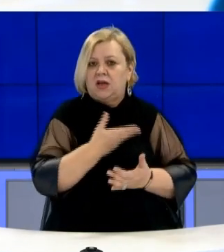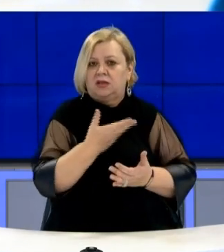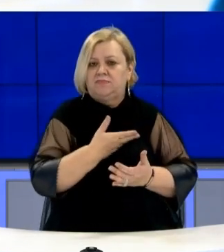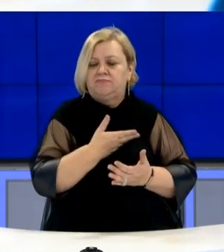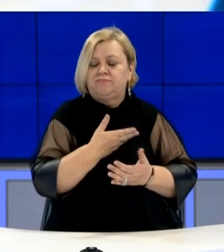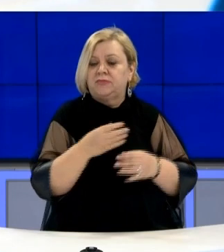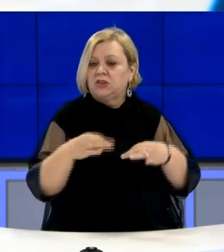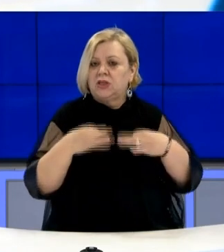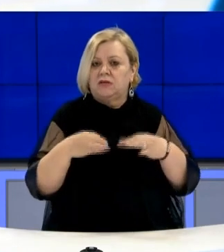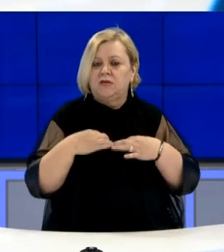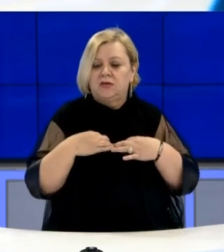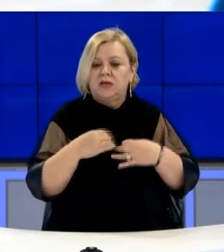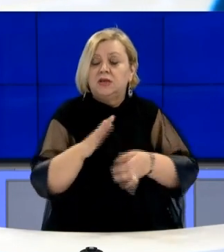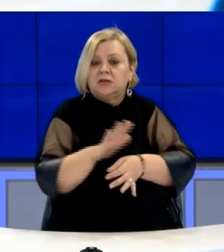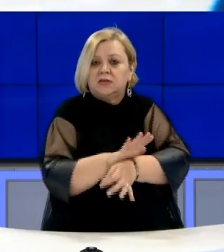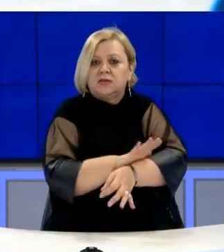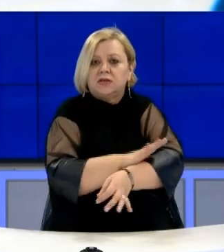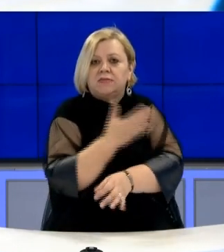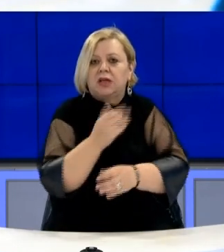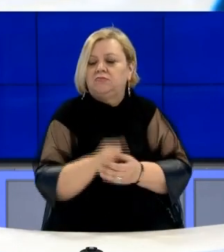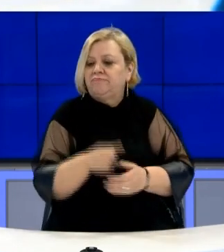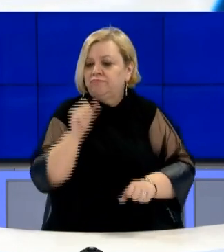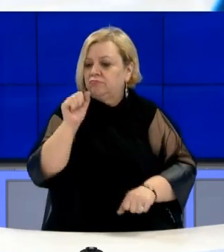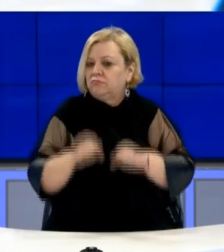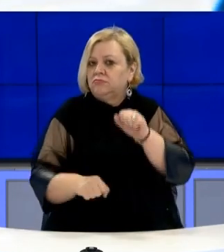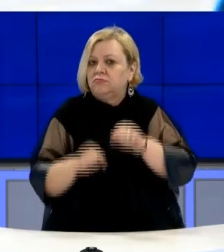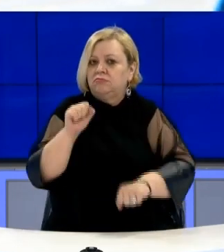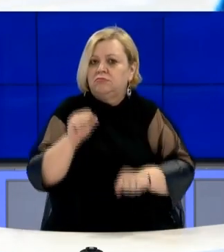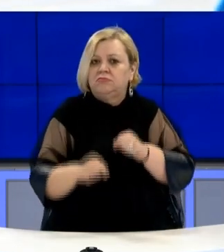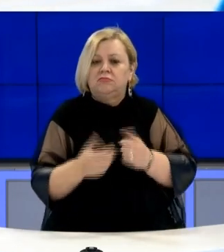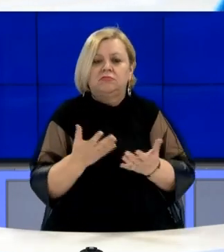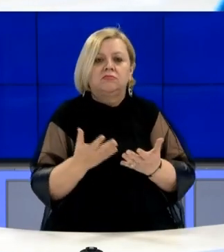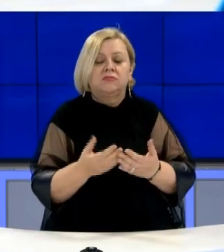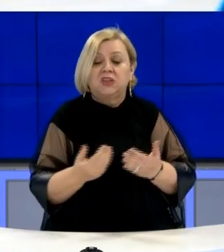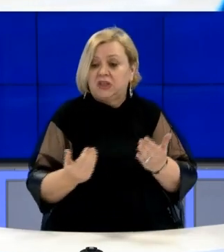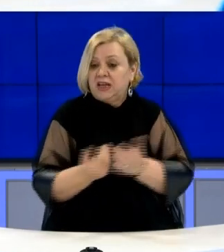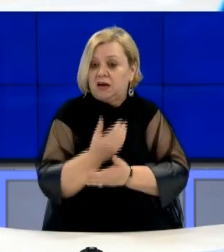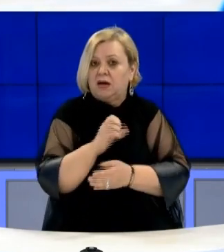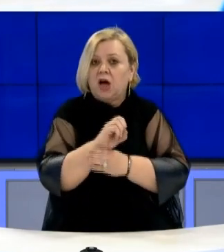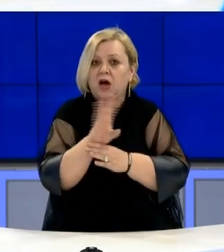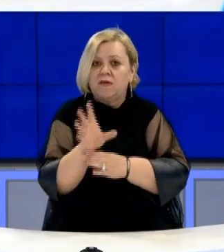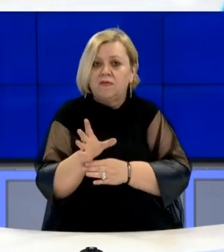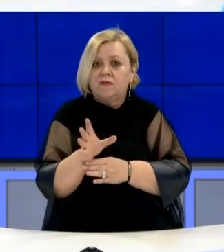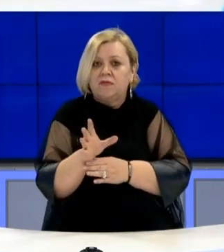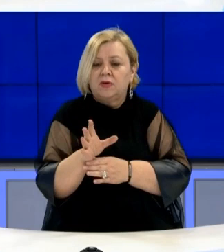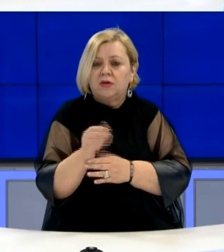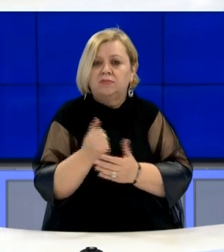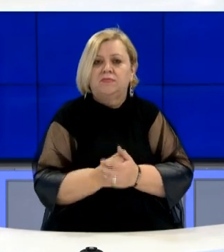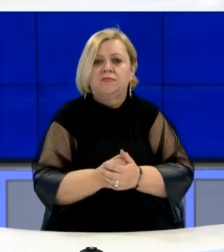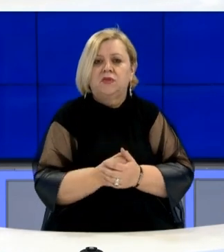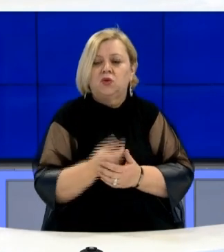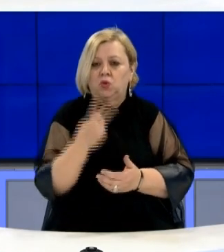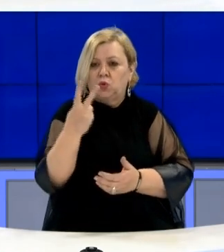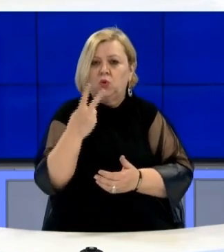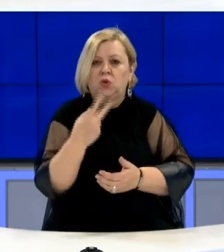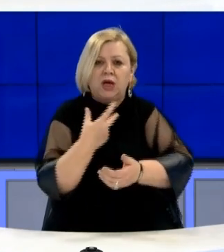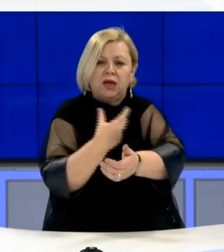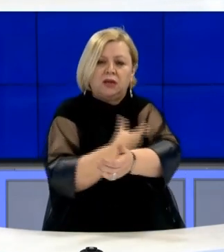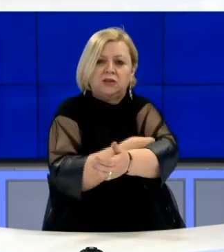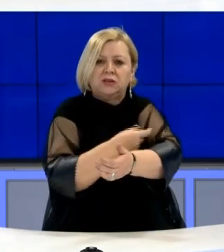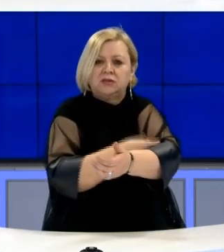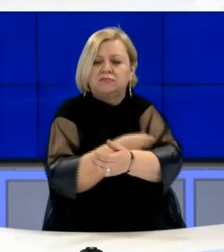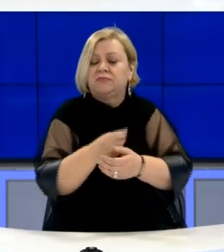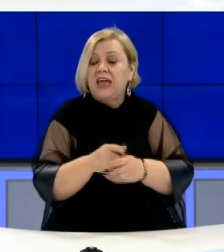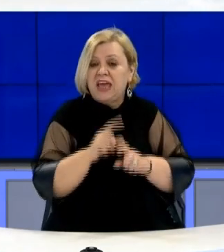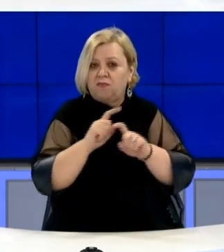Si pas tishtë që cimi mëj madhja në kapacitetet për detektimin e variantit të ri, dheri sa ka theksuar se dy anesteziologët të cilët janë